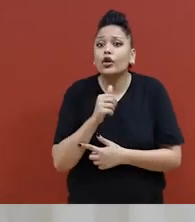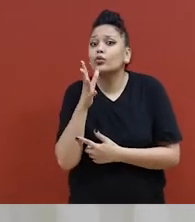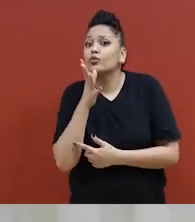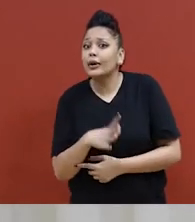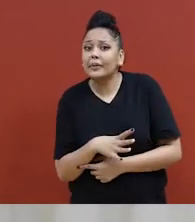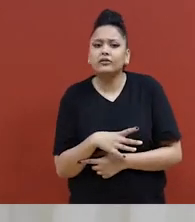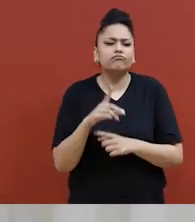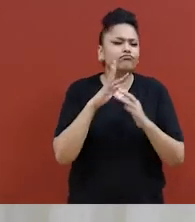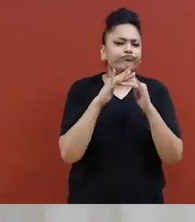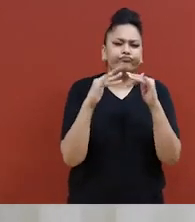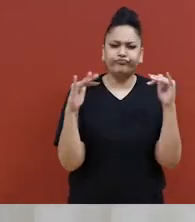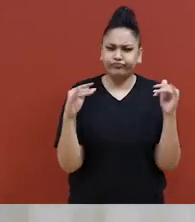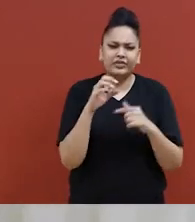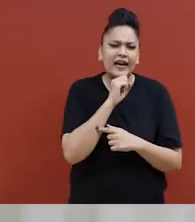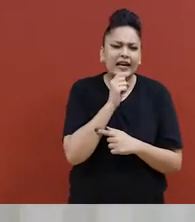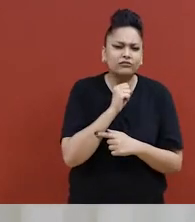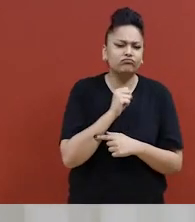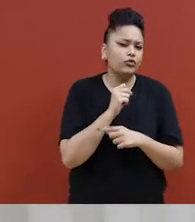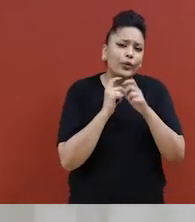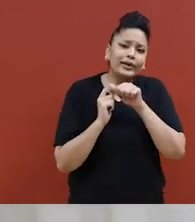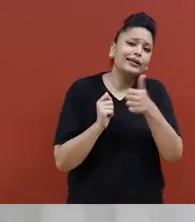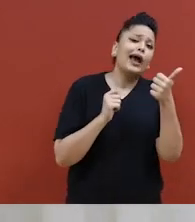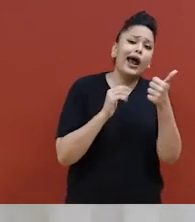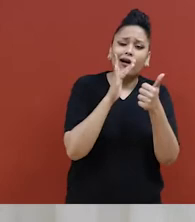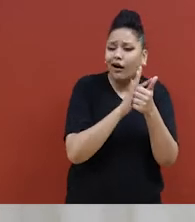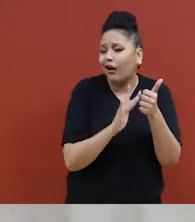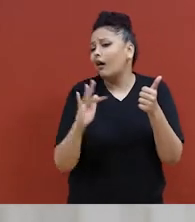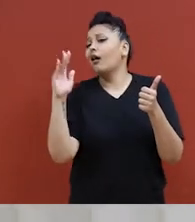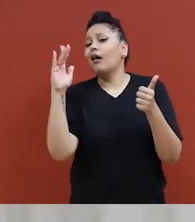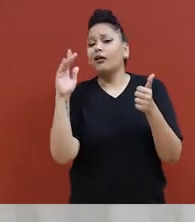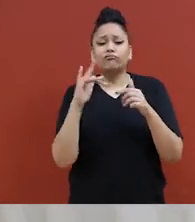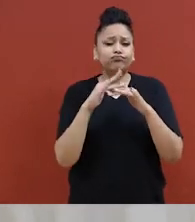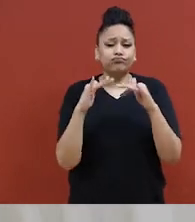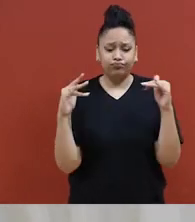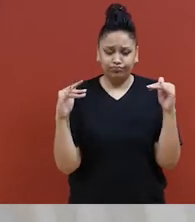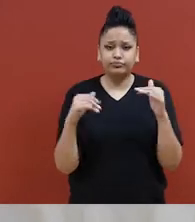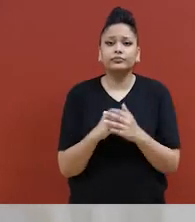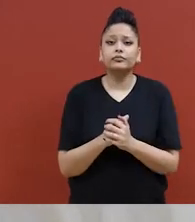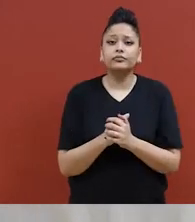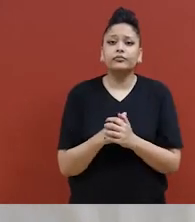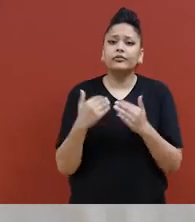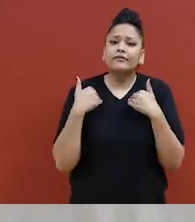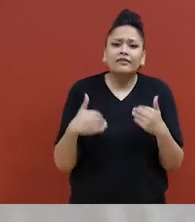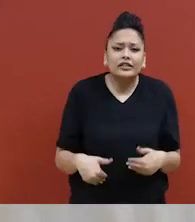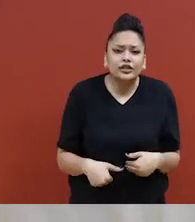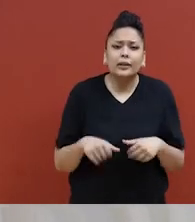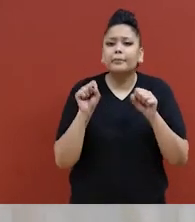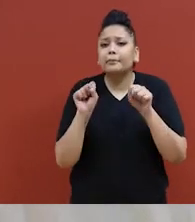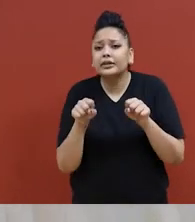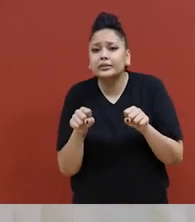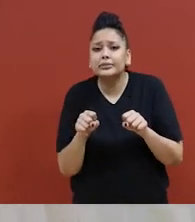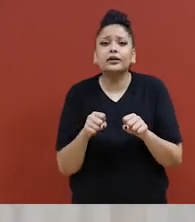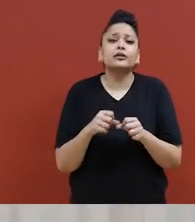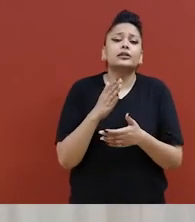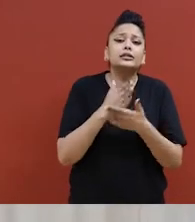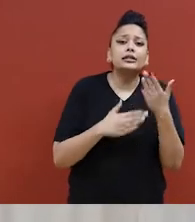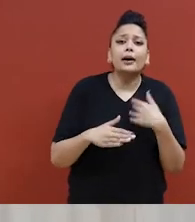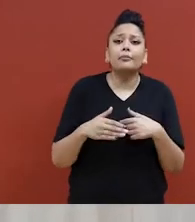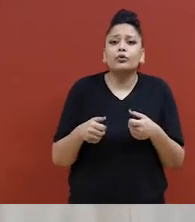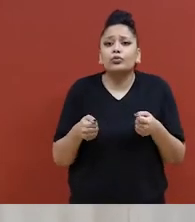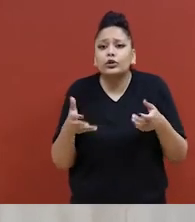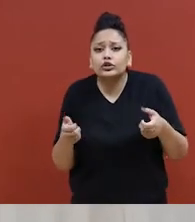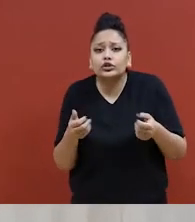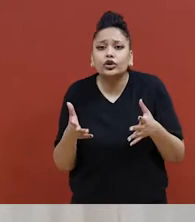10 ans et plus, peu importe leur niveau d'actitude, des femmes qui utilisent des appareils de mobilité, des femmes